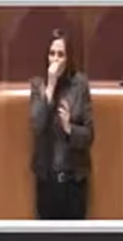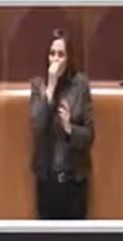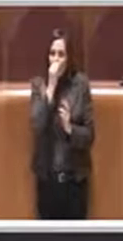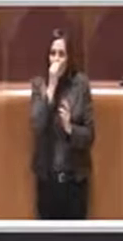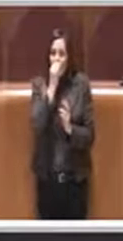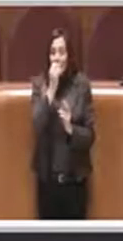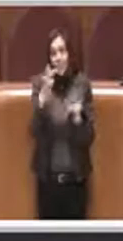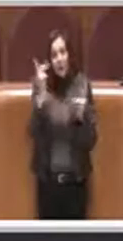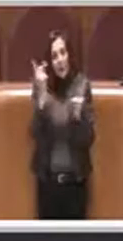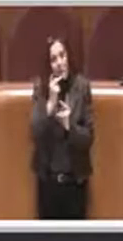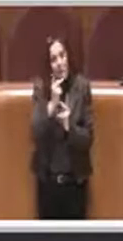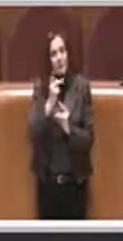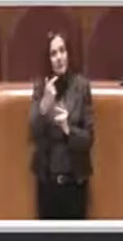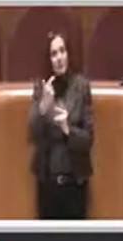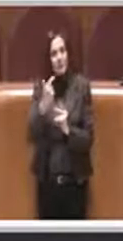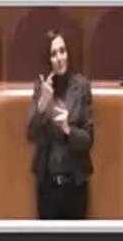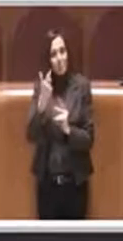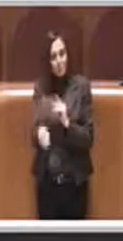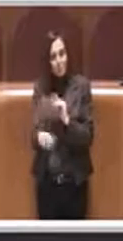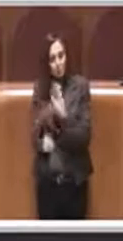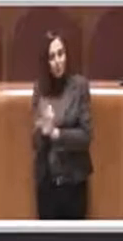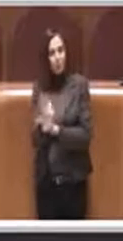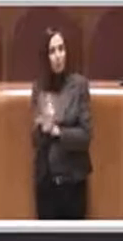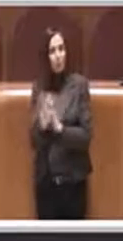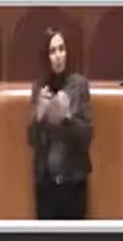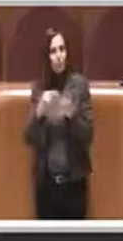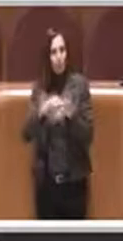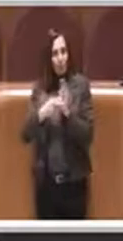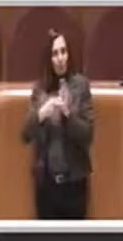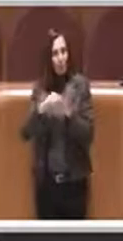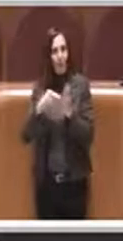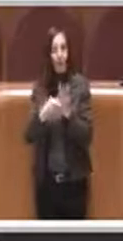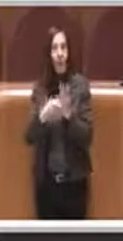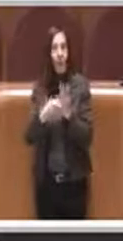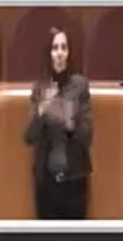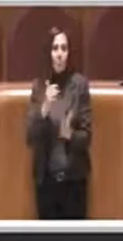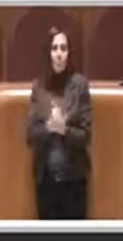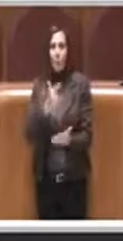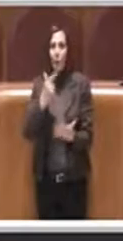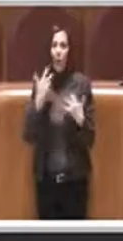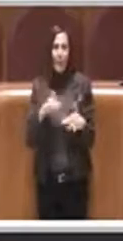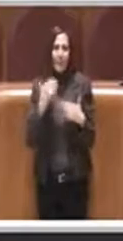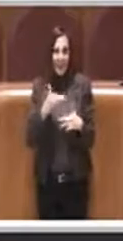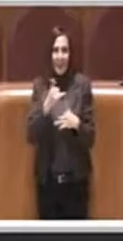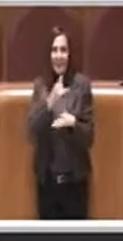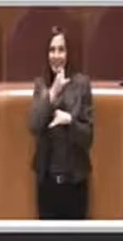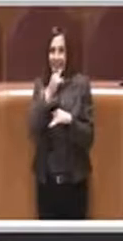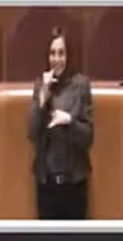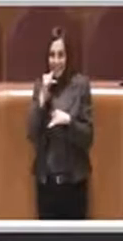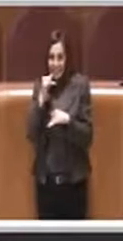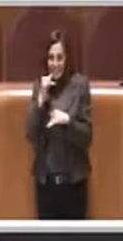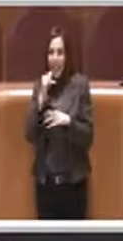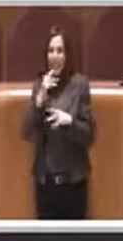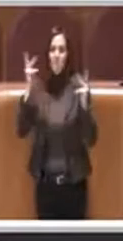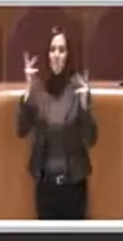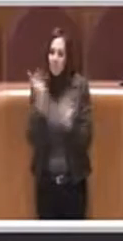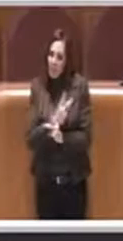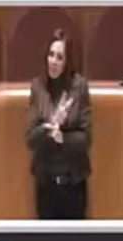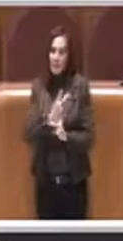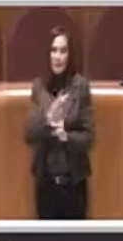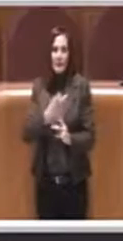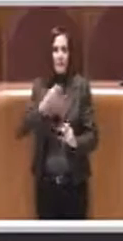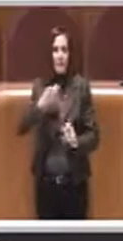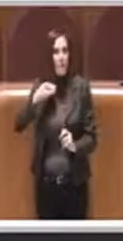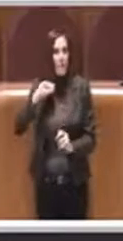No, è vero, voglio dire, c'è stato questo problema, però è una cosa molto importante su cui bisogna effettivamente spingere l'acceleratore perché